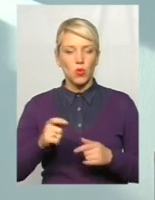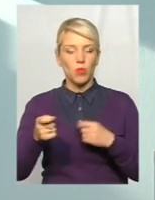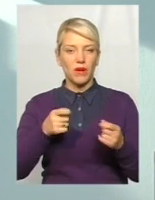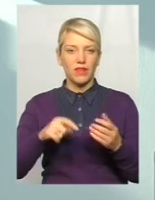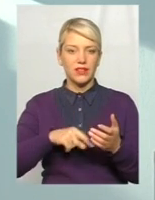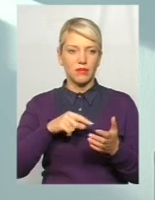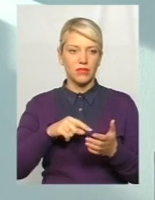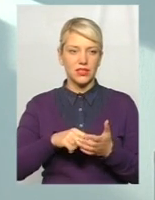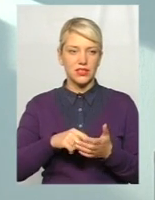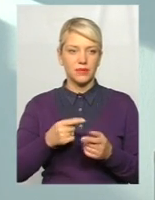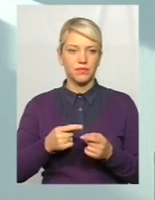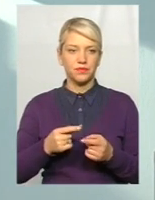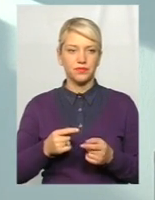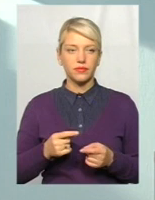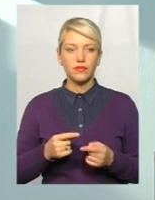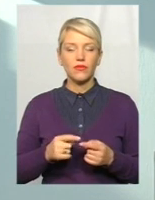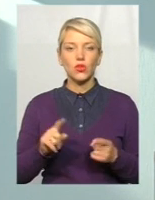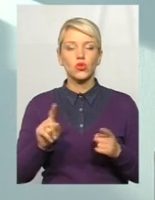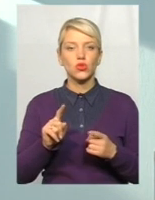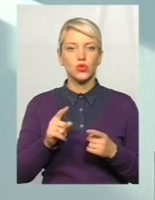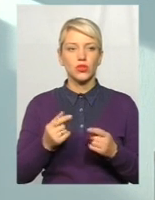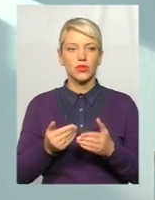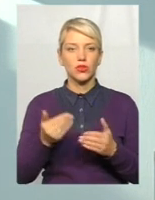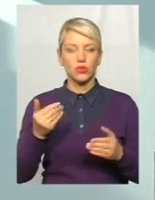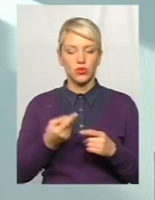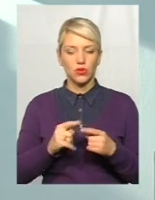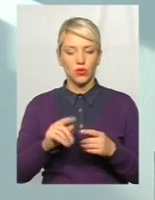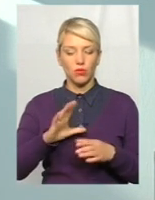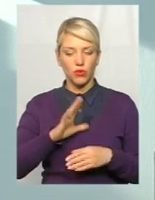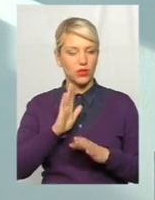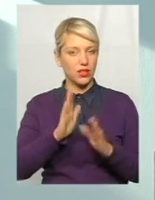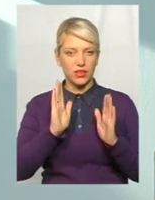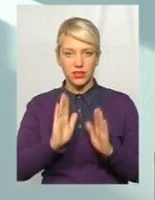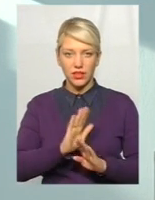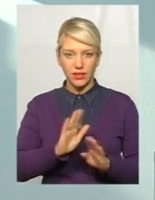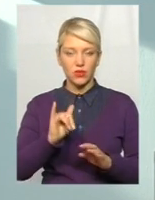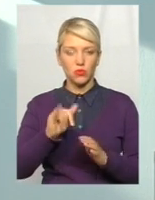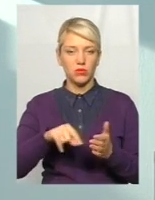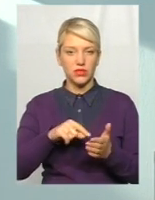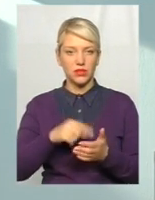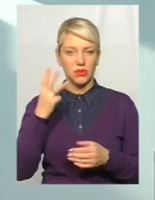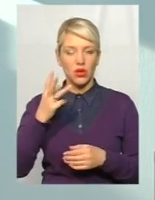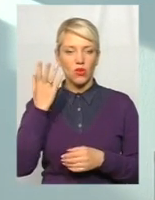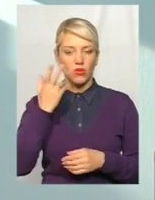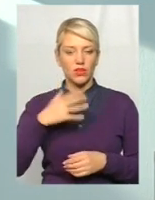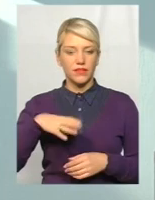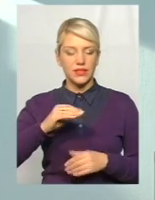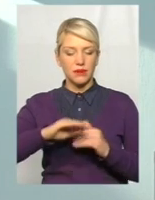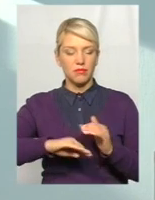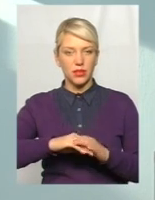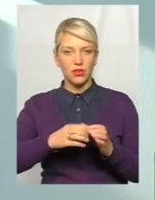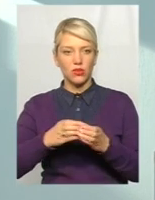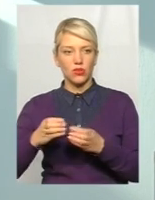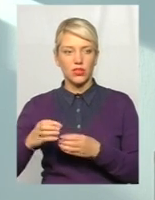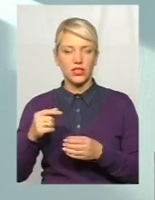процеси фінансово-продовольської діяльності міста. Що було до сьогодні? Це не тільки в Хмельницькому, це в більшості містах України, коли всі підрозділи ведуть